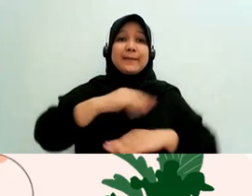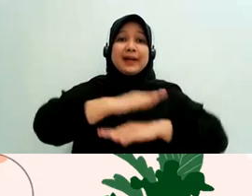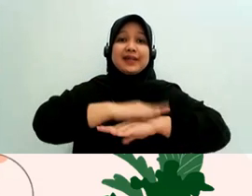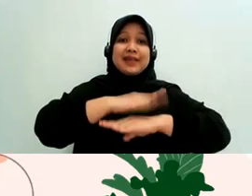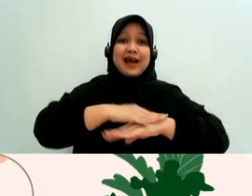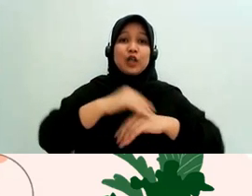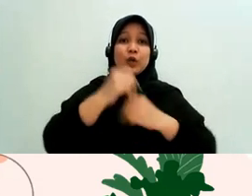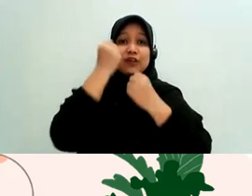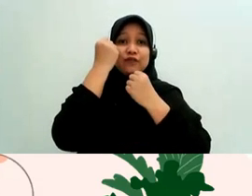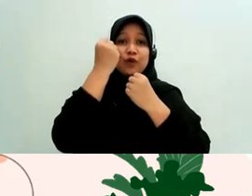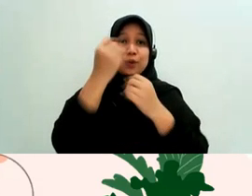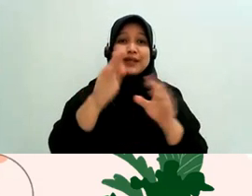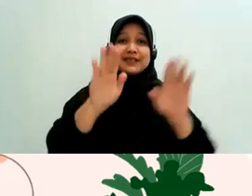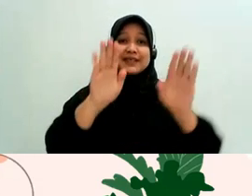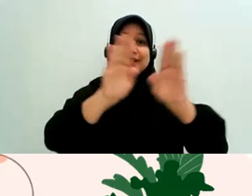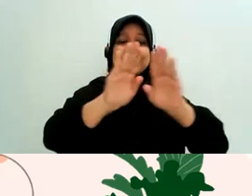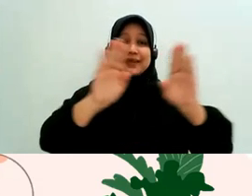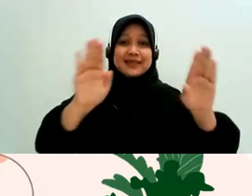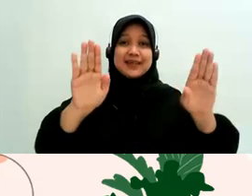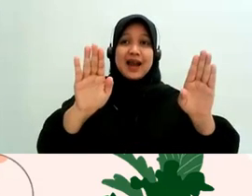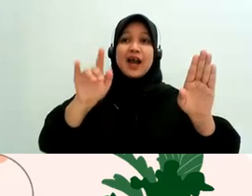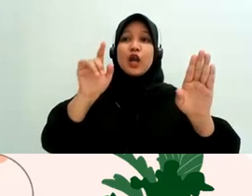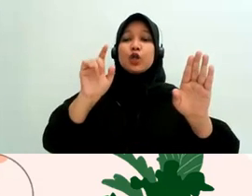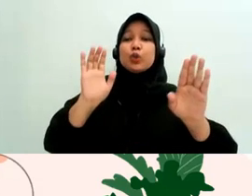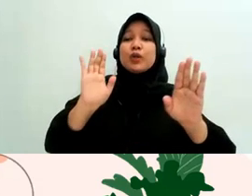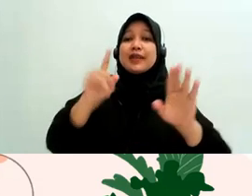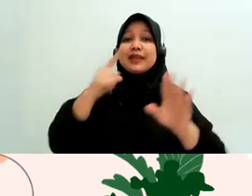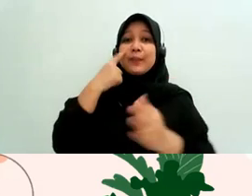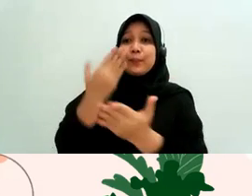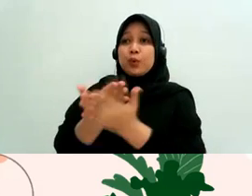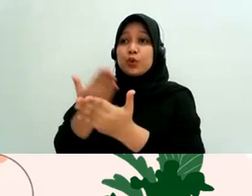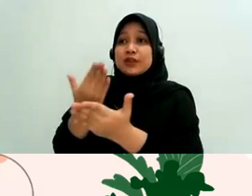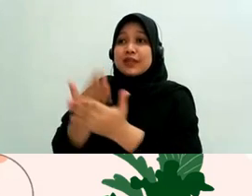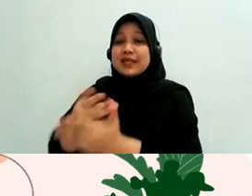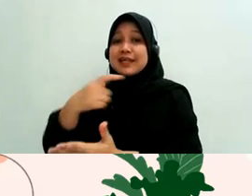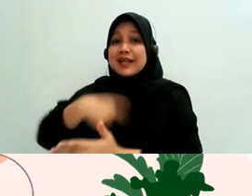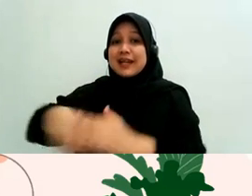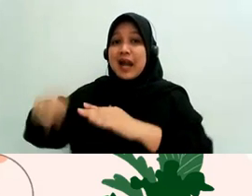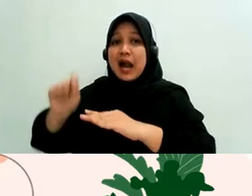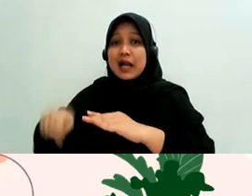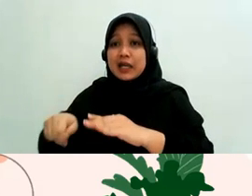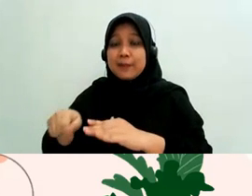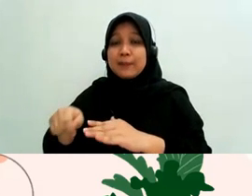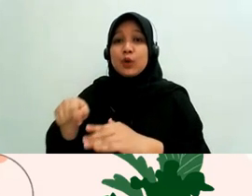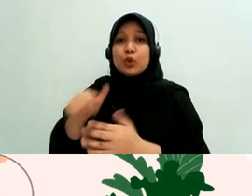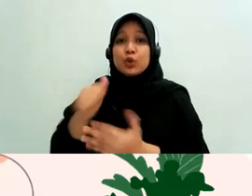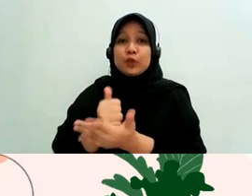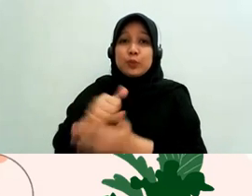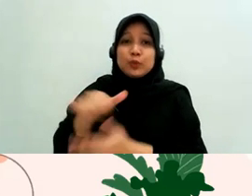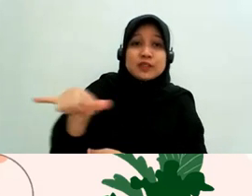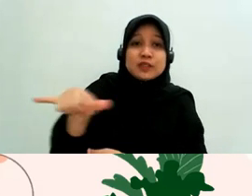yang sampai ke meja hakim bukti-bukti apa yang dilihat hakim apa